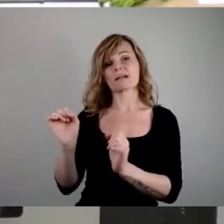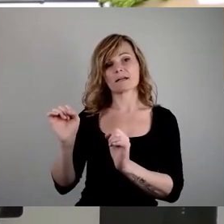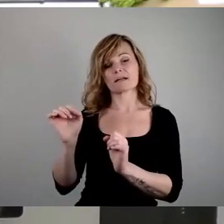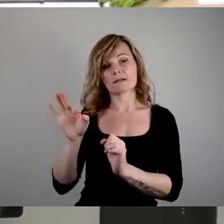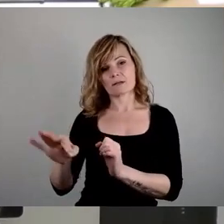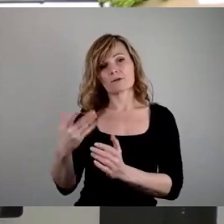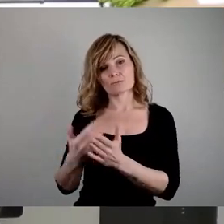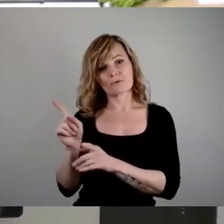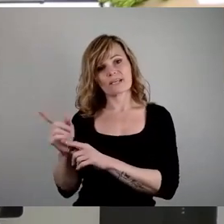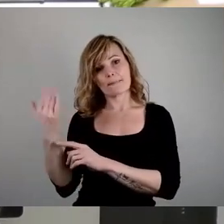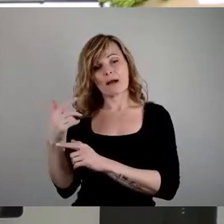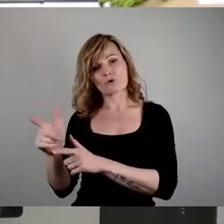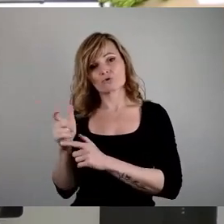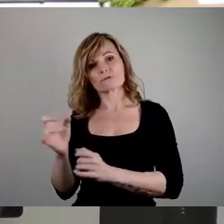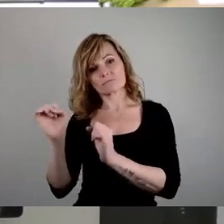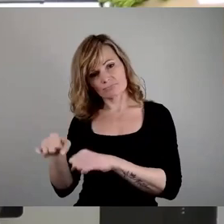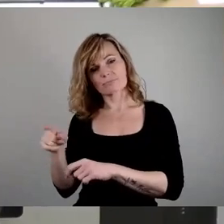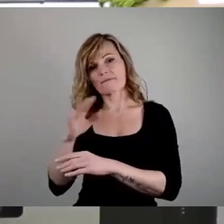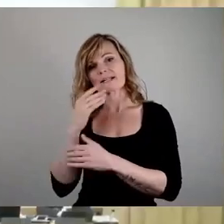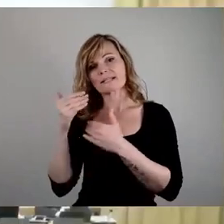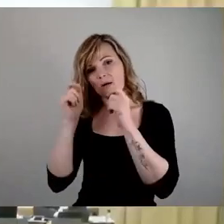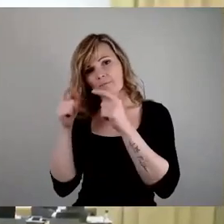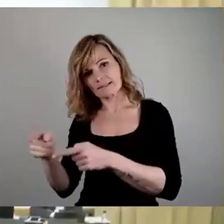beschlossen, zu. Vielen Dank für Ihre Aufmerksamkeit.